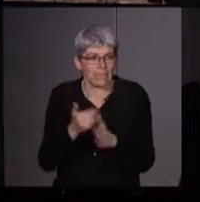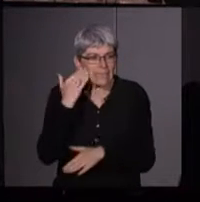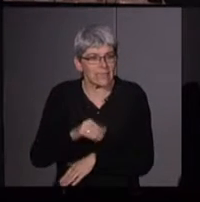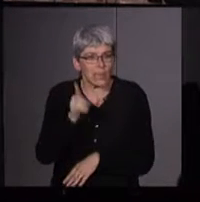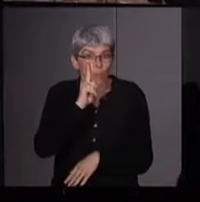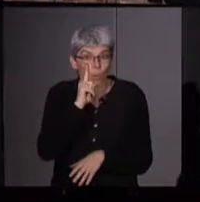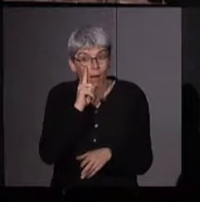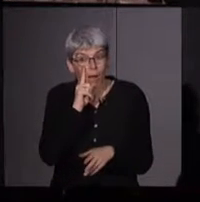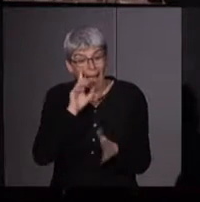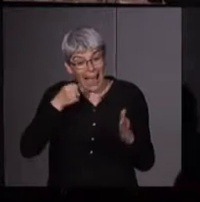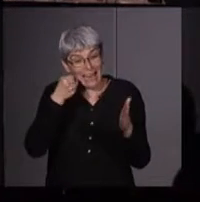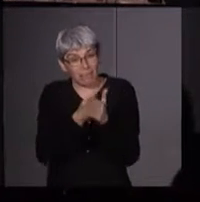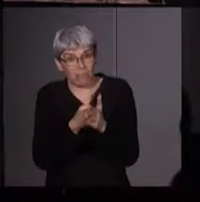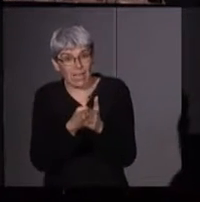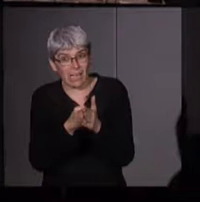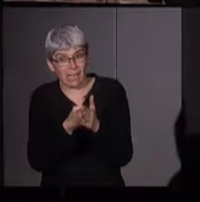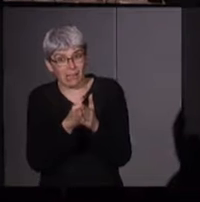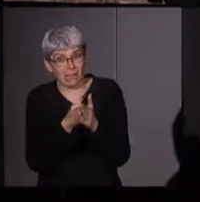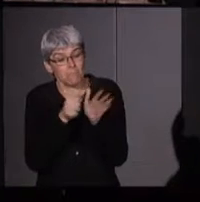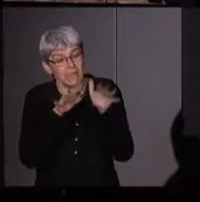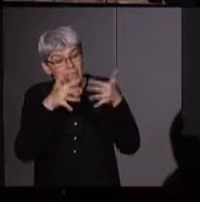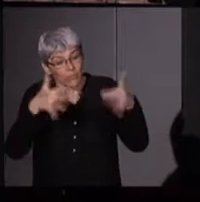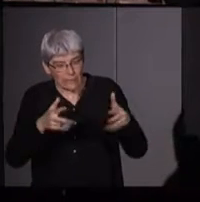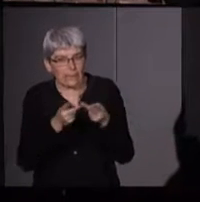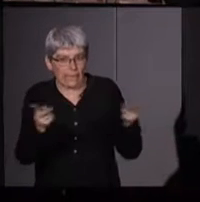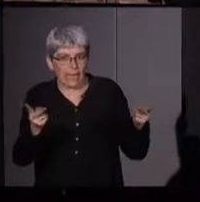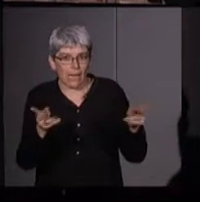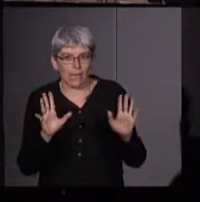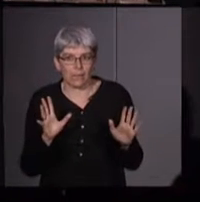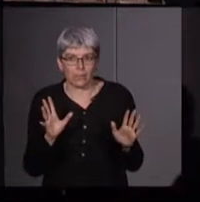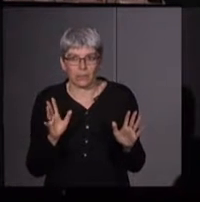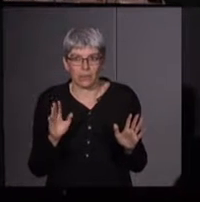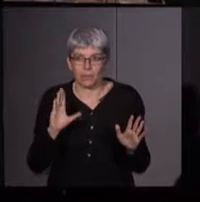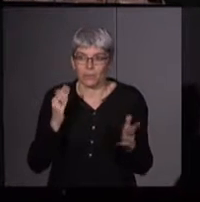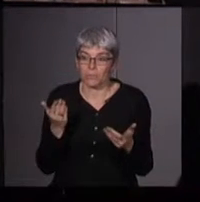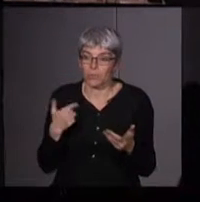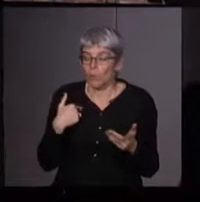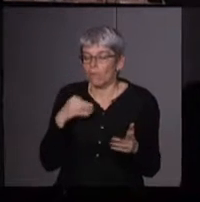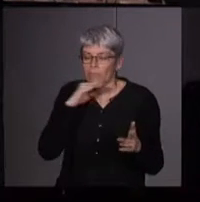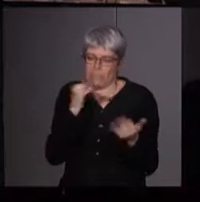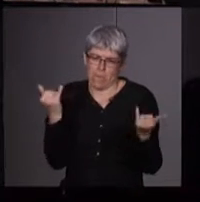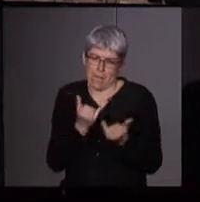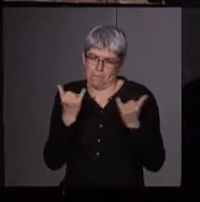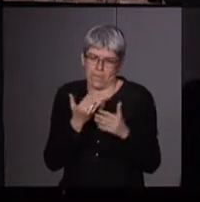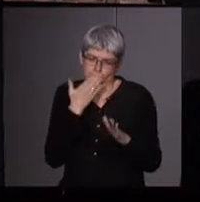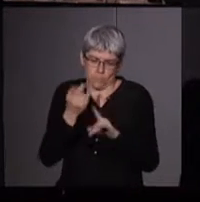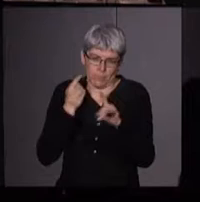le déclarons à la fin de la manifestation. Donc, à nouveau, n'allons pas trop vite. Ces femmes déposent donc des